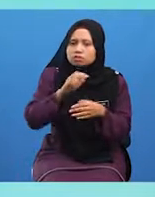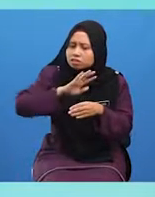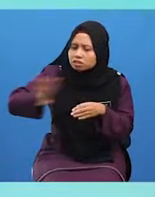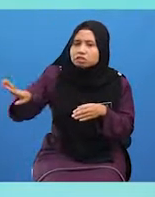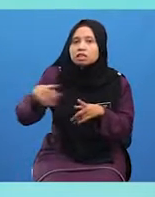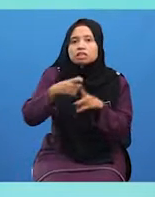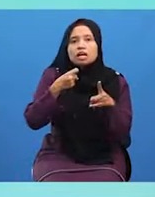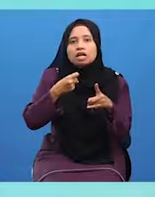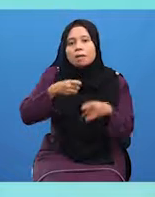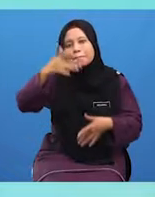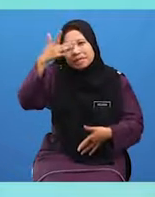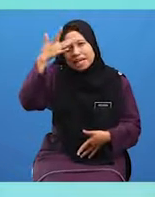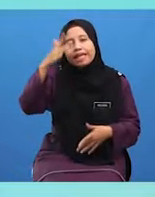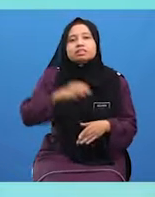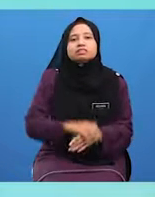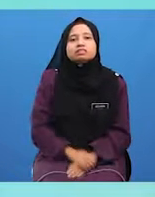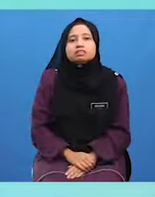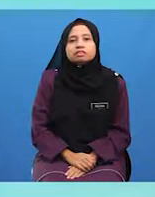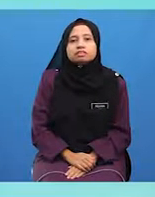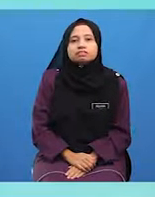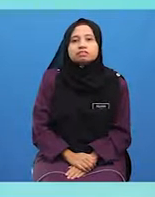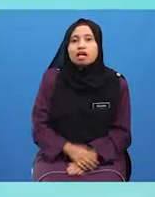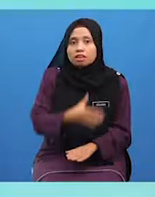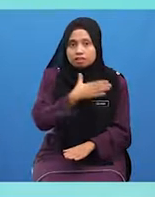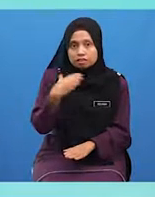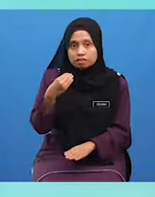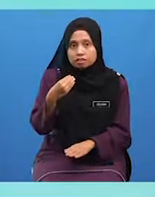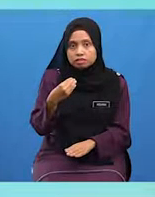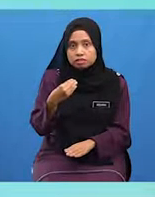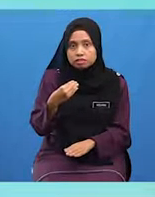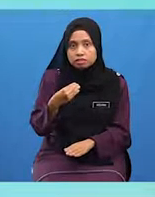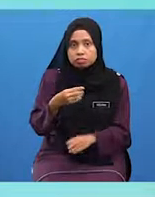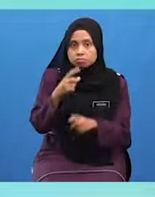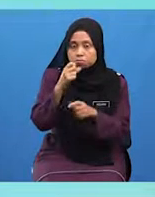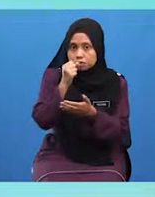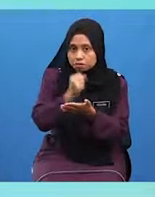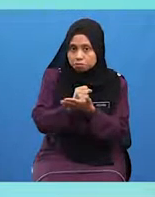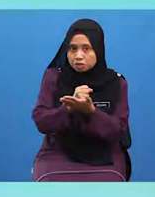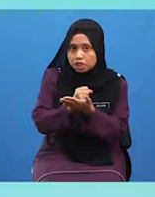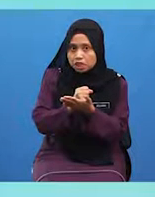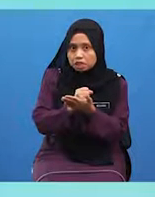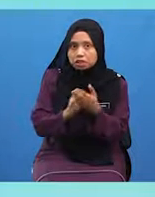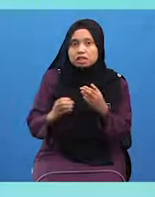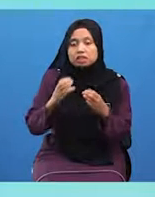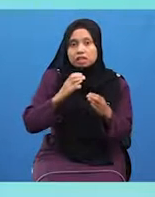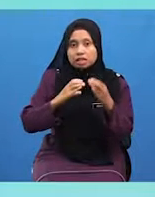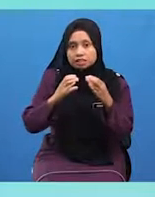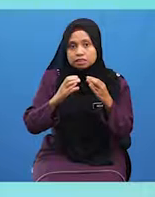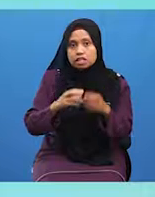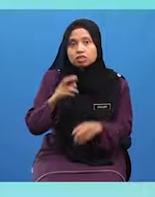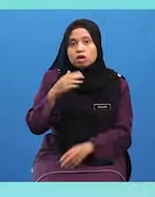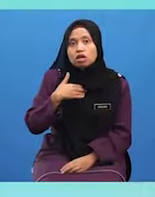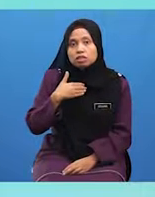Daripada Jangkitan Penyakit Dan Menjamin Kecergasan Rohani